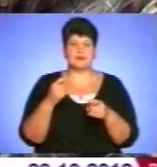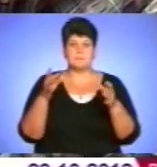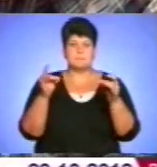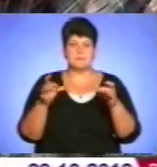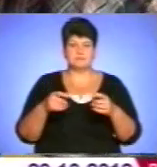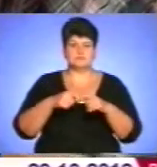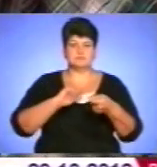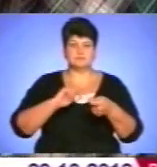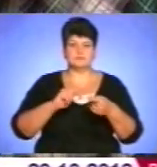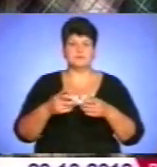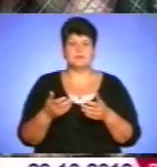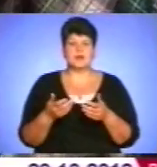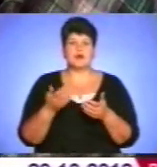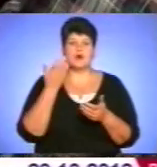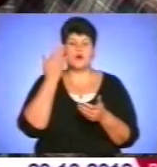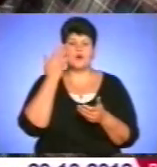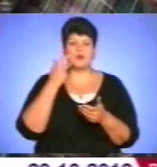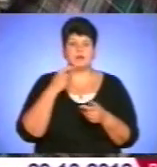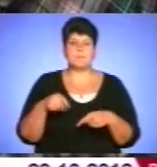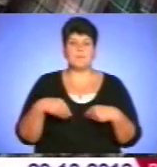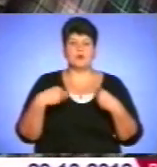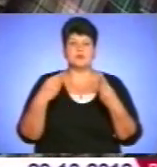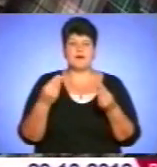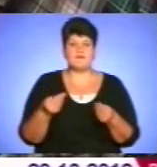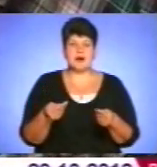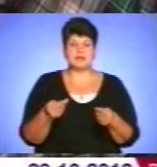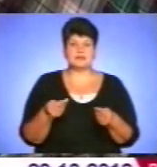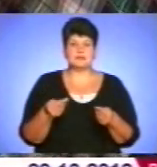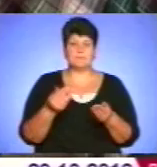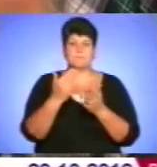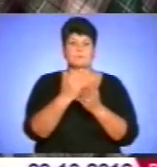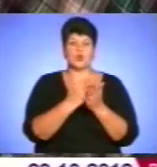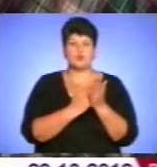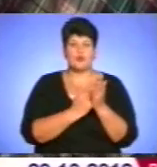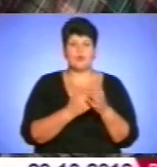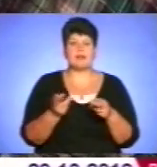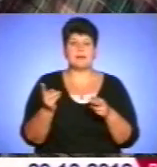пакетів, коли подавали протоколи без